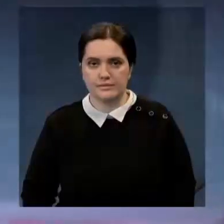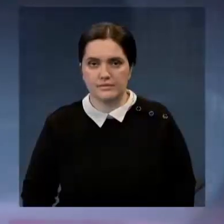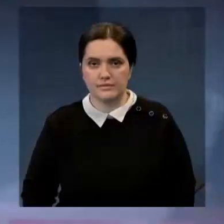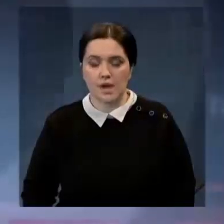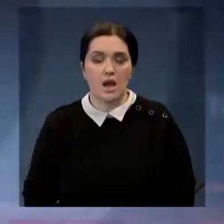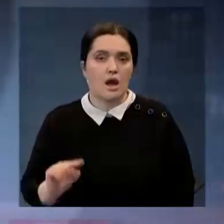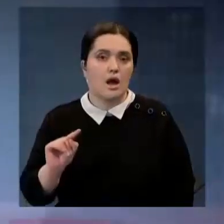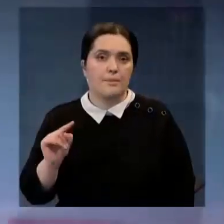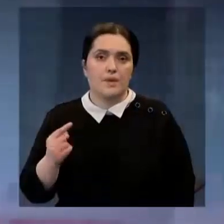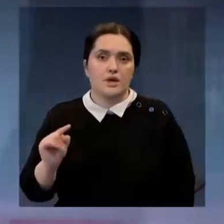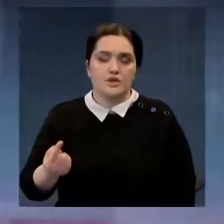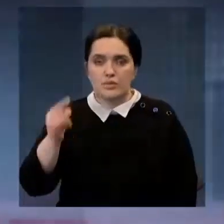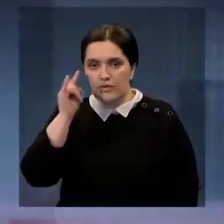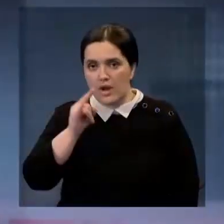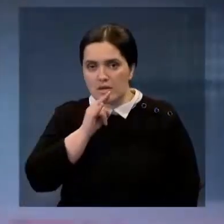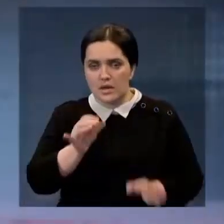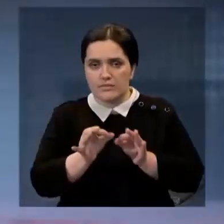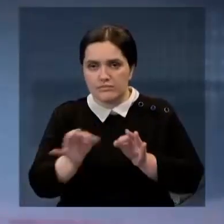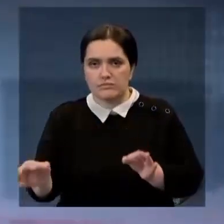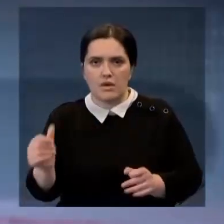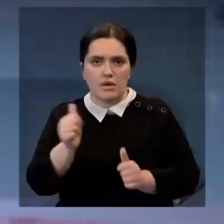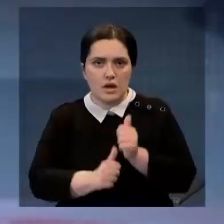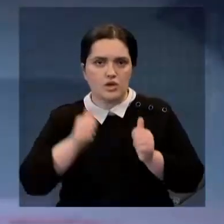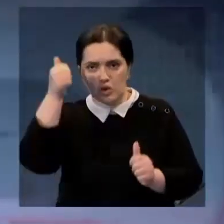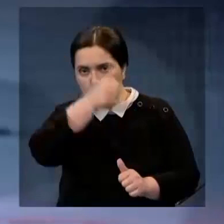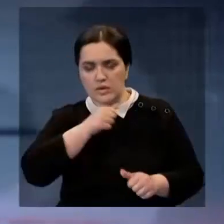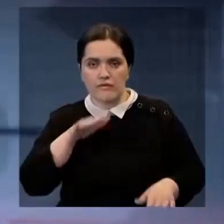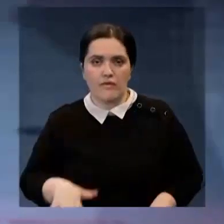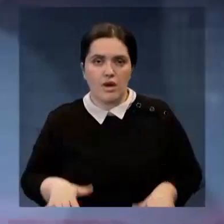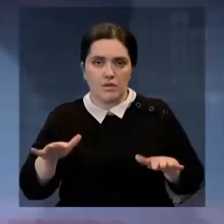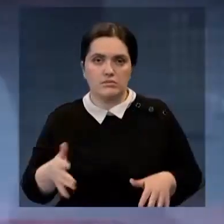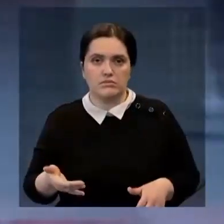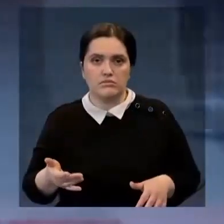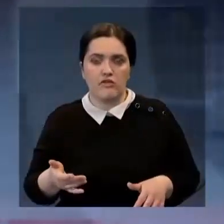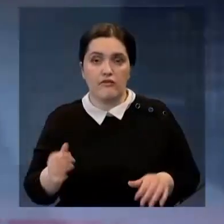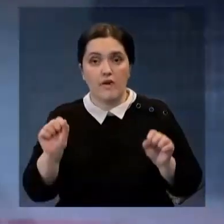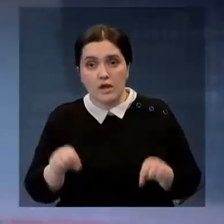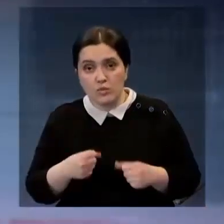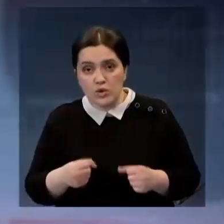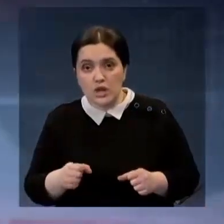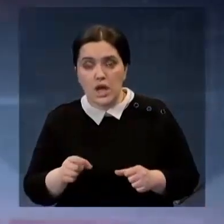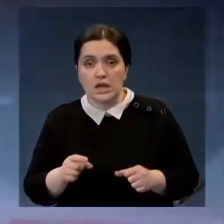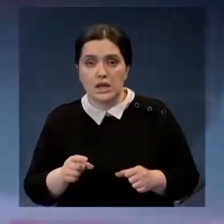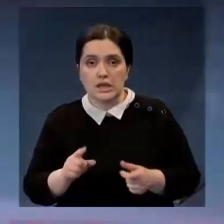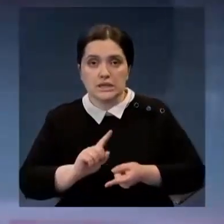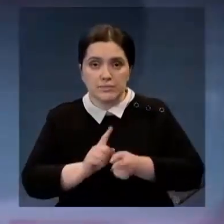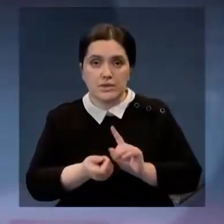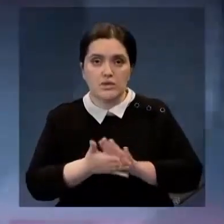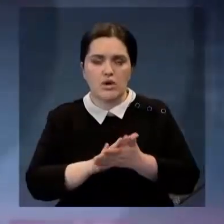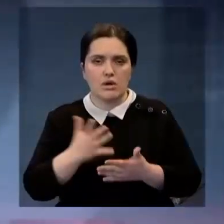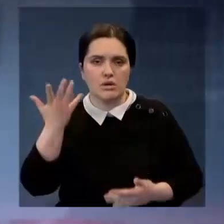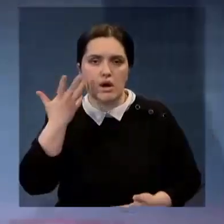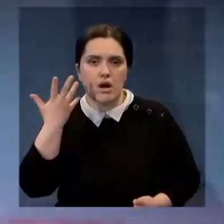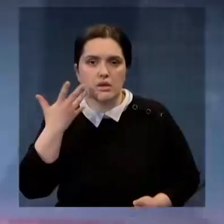Почему регионы Казахстана топят из года в год? Возможно ли раз и навсегда изменить ситуацию? Когда весенние паводки